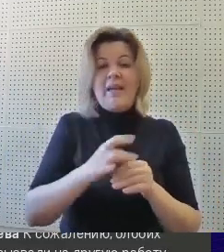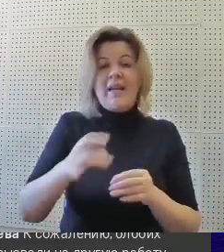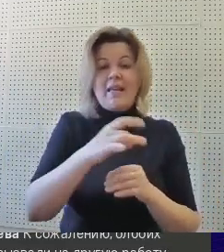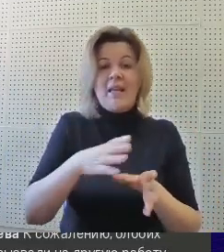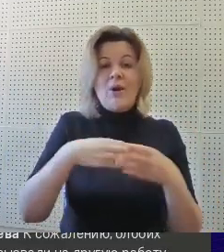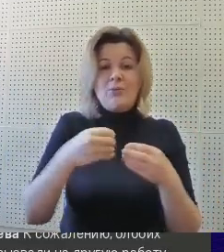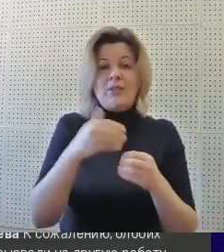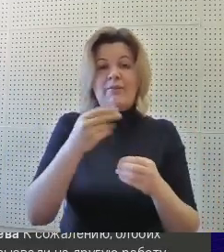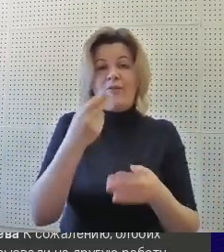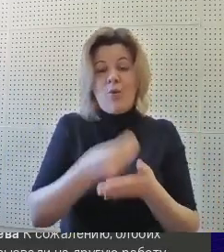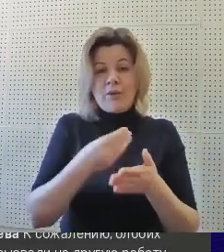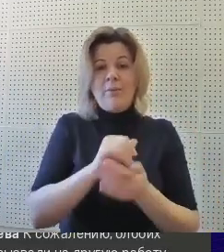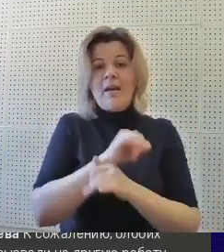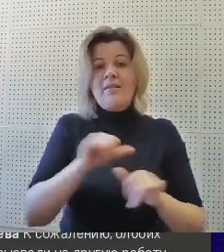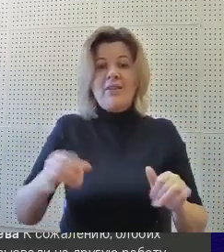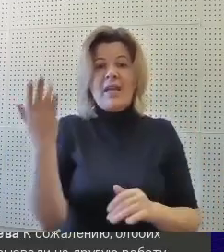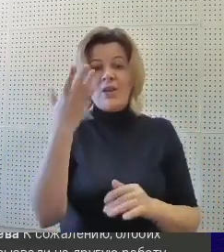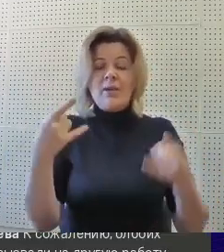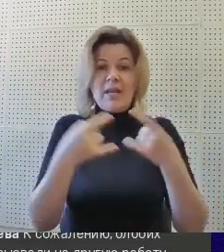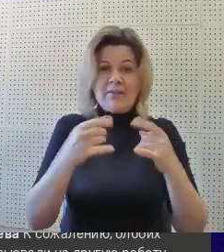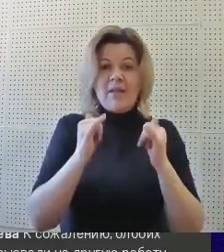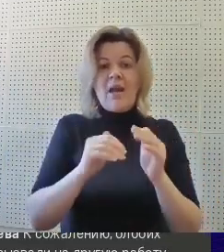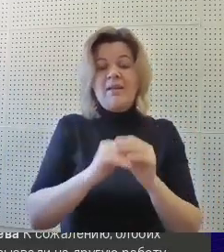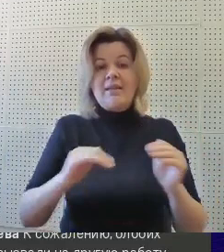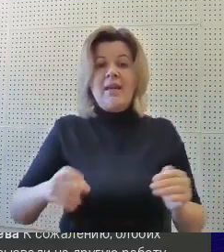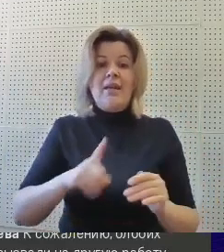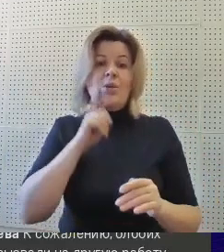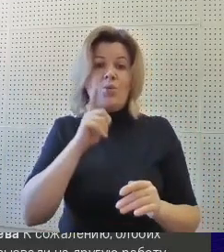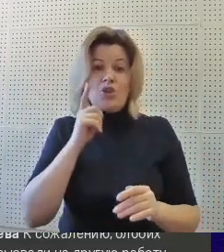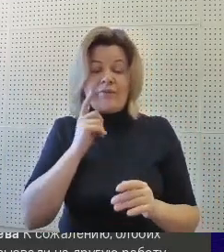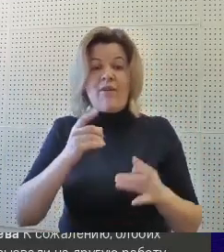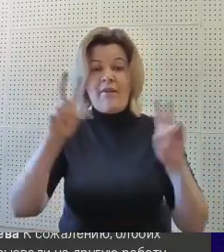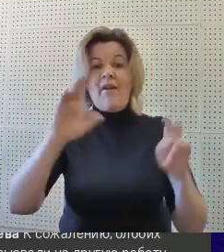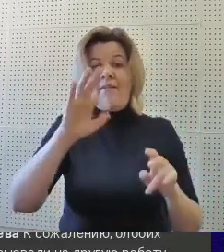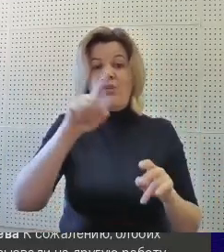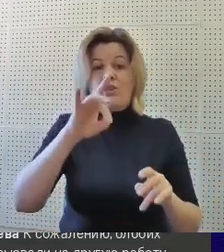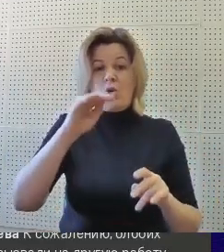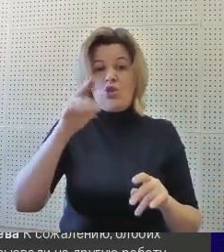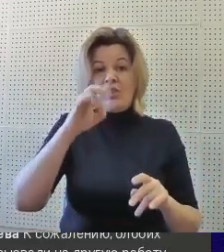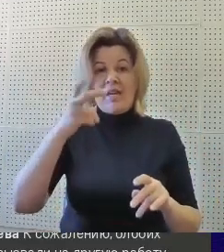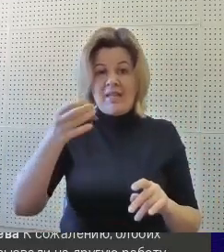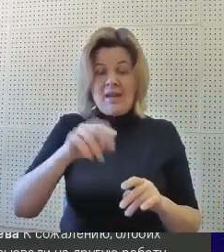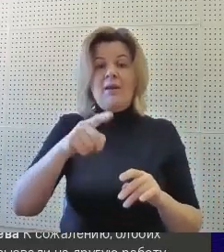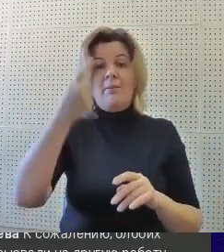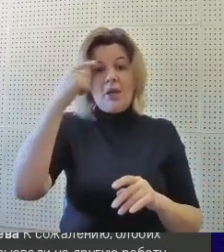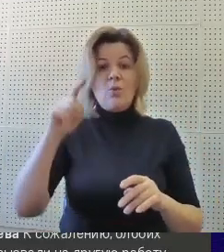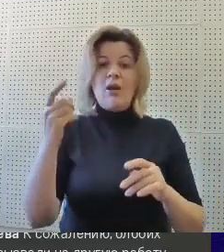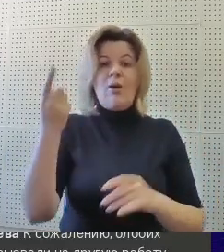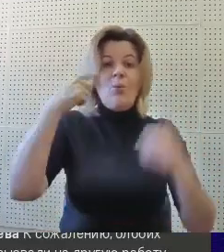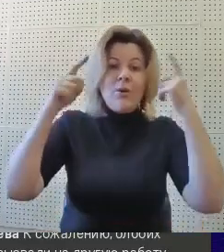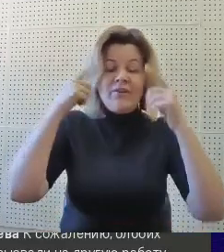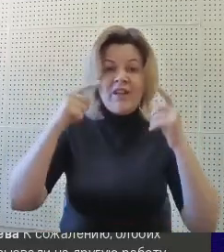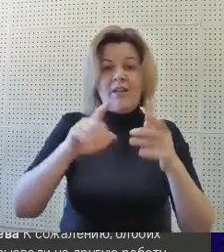общественного фонда развития кино и телевидения для детей юношеского возрождения создали мультфильм «Дружба». Ребята